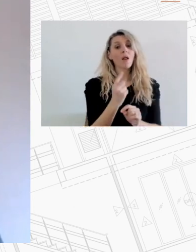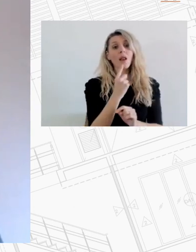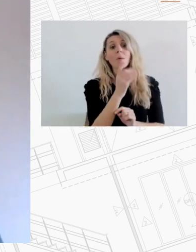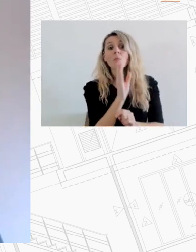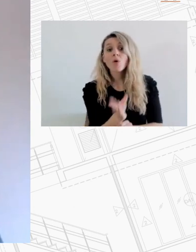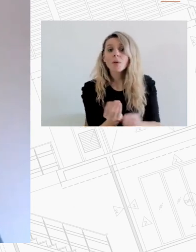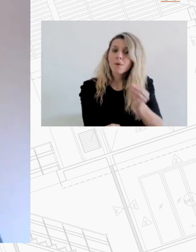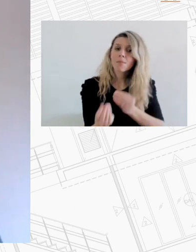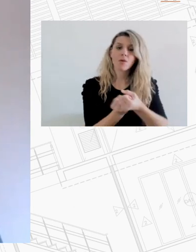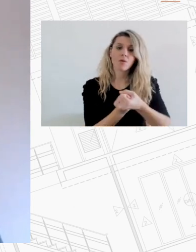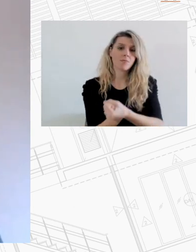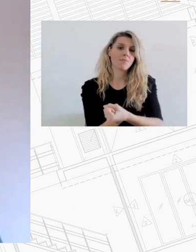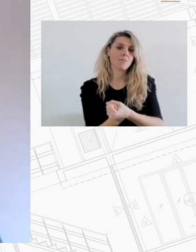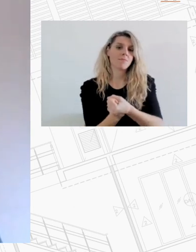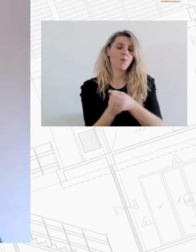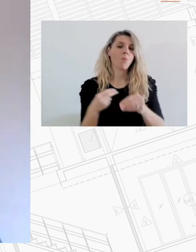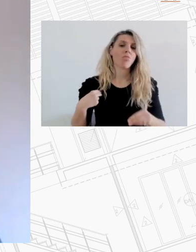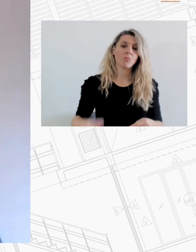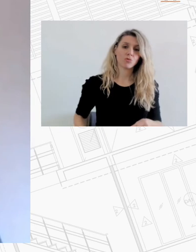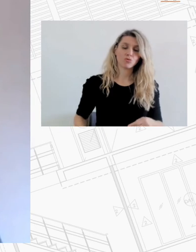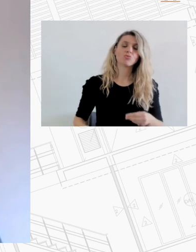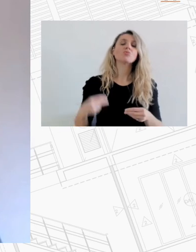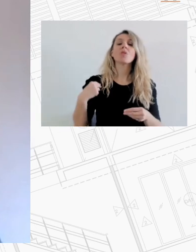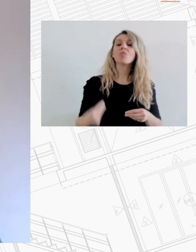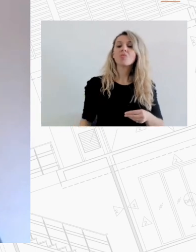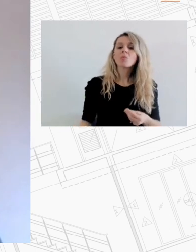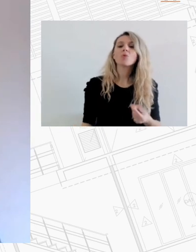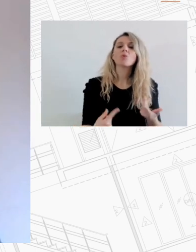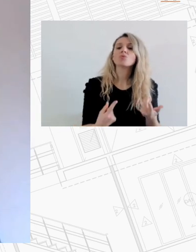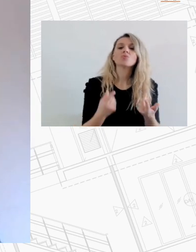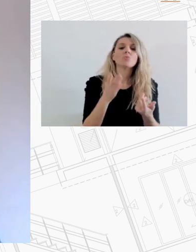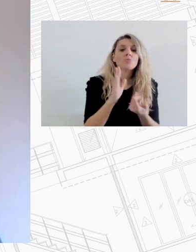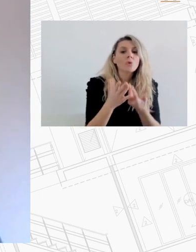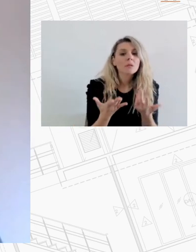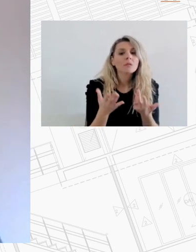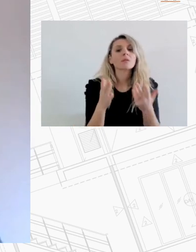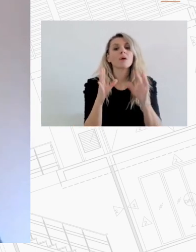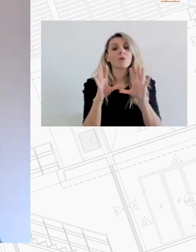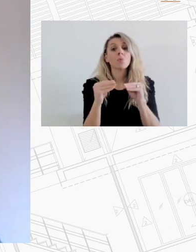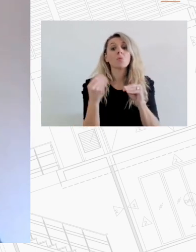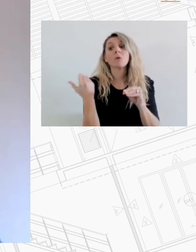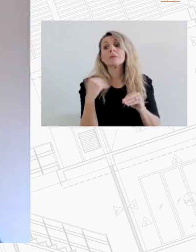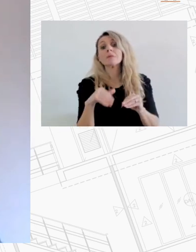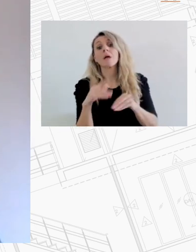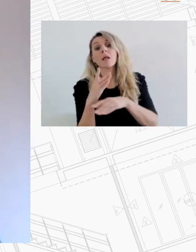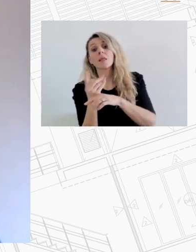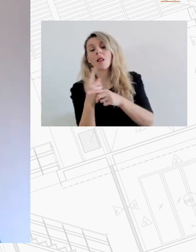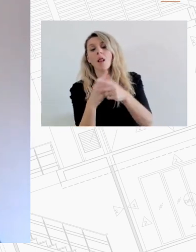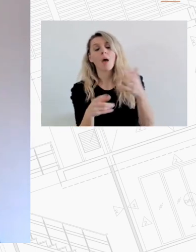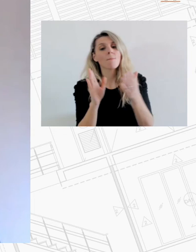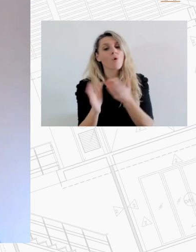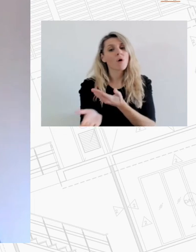μπορούν να κάνουν αυτοί ως προς τη ρύθμιση της αγοράς όσο χωρά τη μίσθωση τα μεγάλα επικοινωνικά κεφάλαια και την τουριστικόποίηση